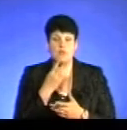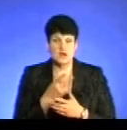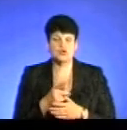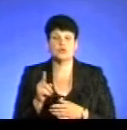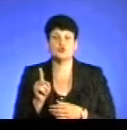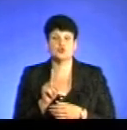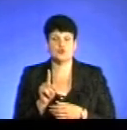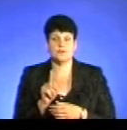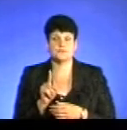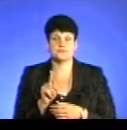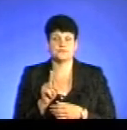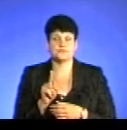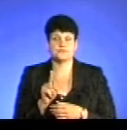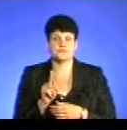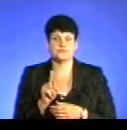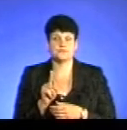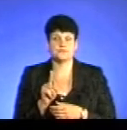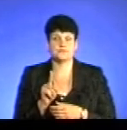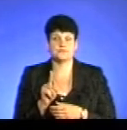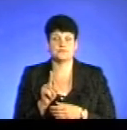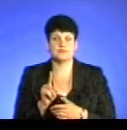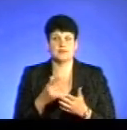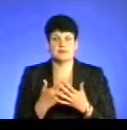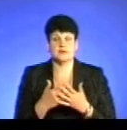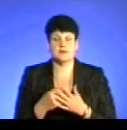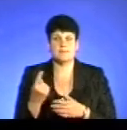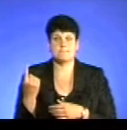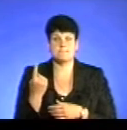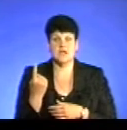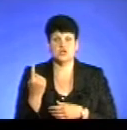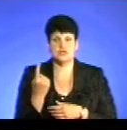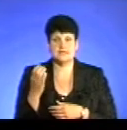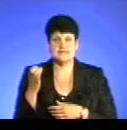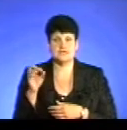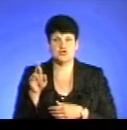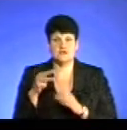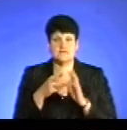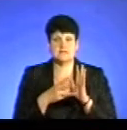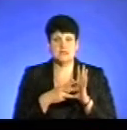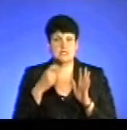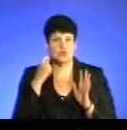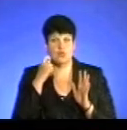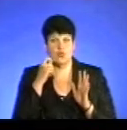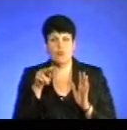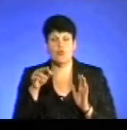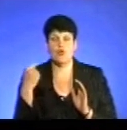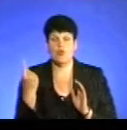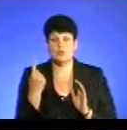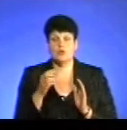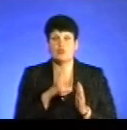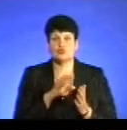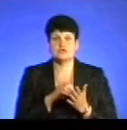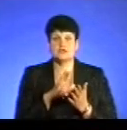що на 1 січня 2018 року по області було